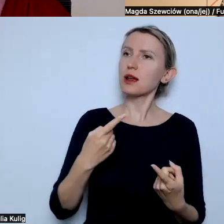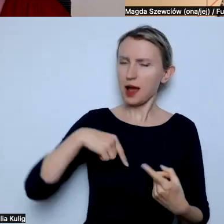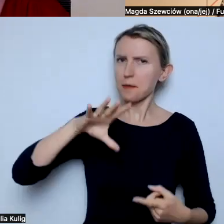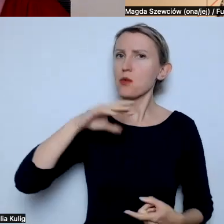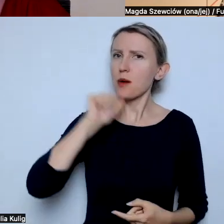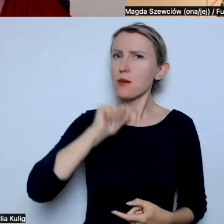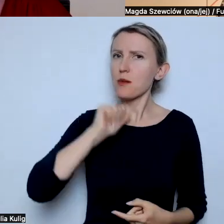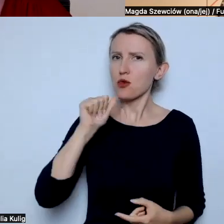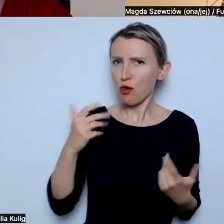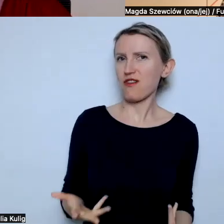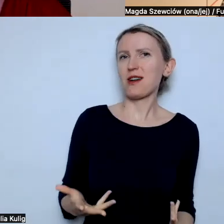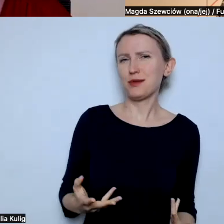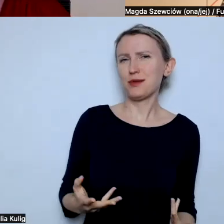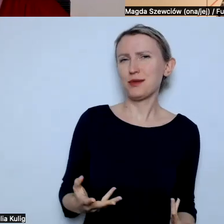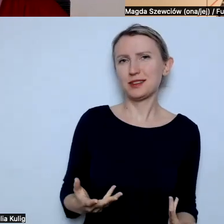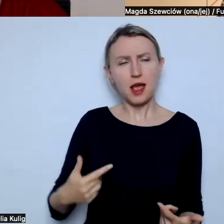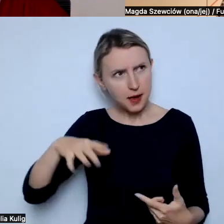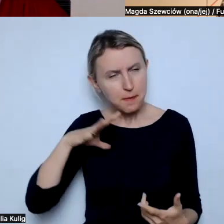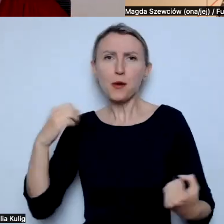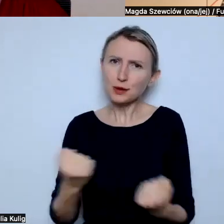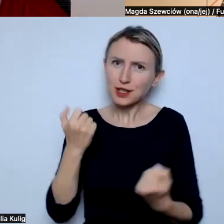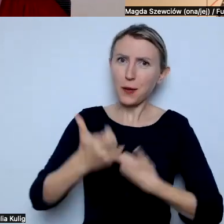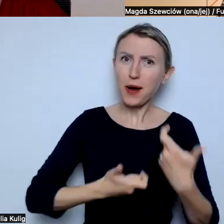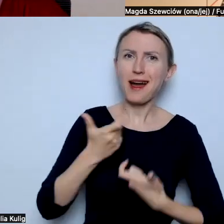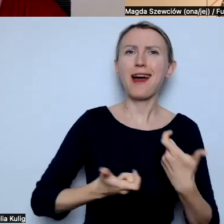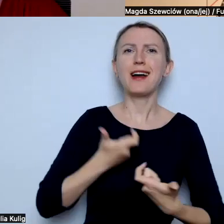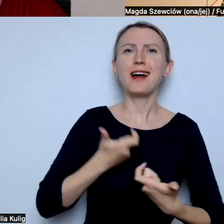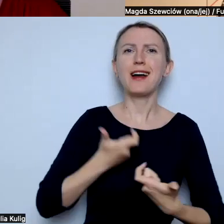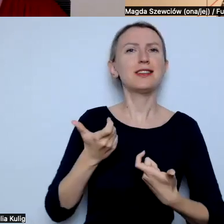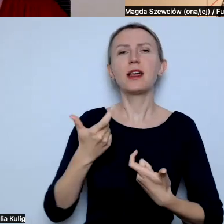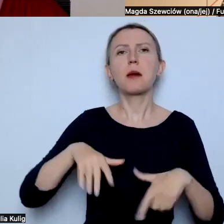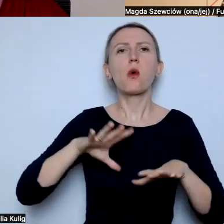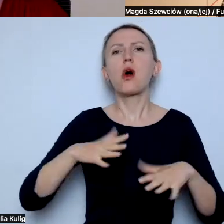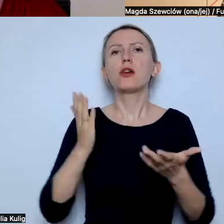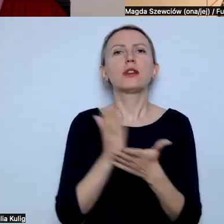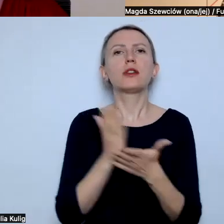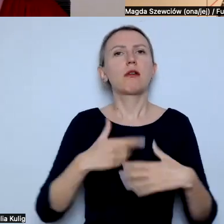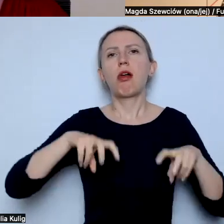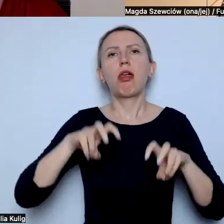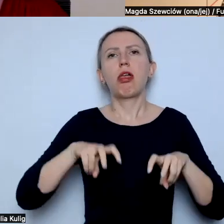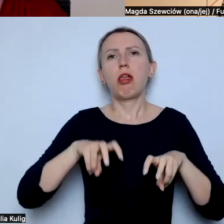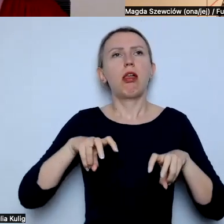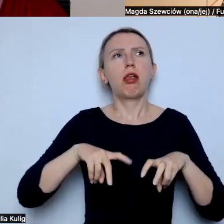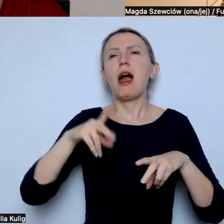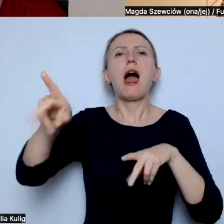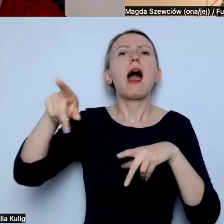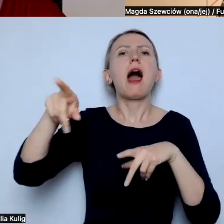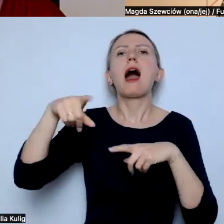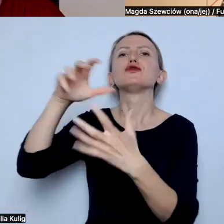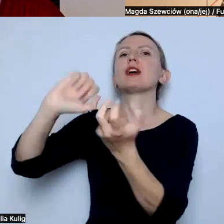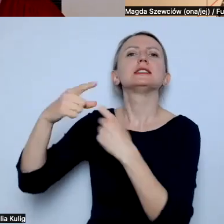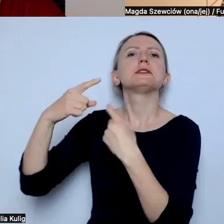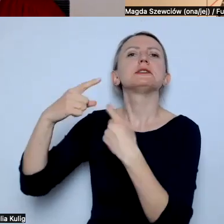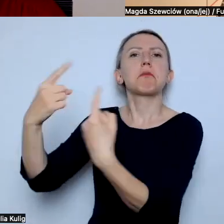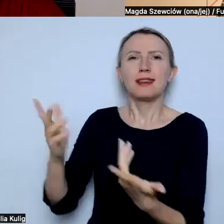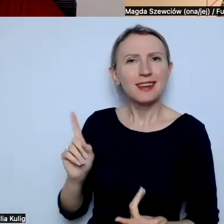próbowałem, podjąłem jakieś działanie, a nie siedziałam na kanapie czekając, aż świat się zmieni. Więc jeśli ktoś się